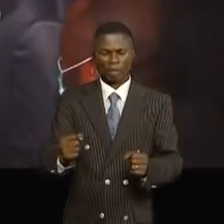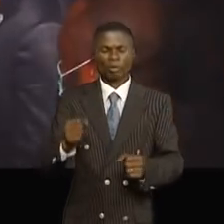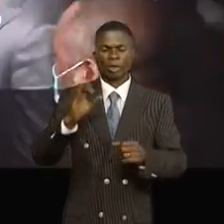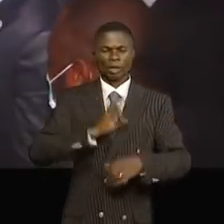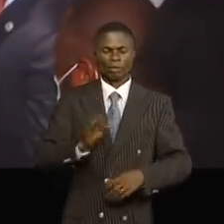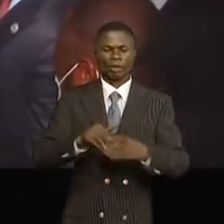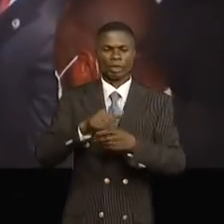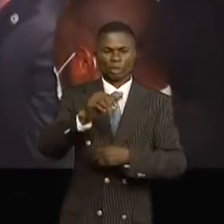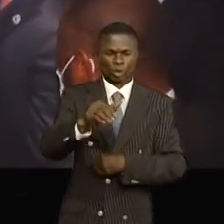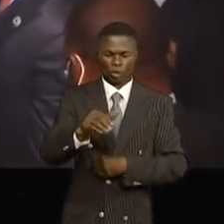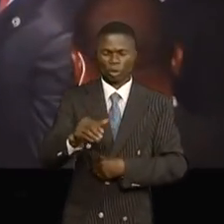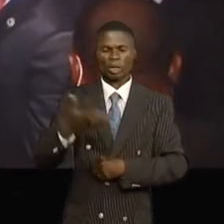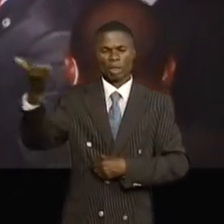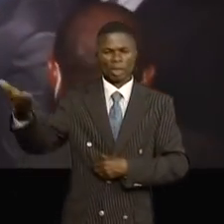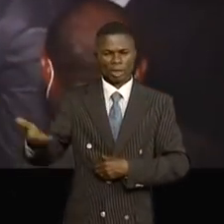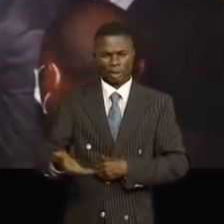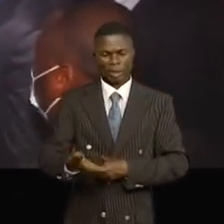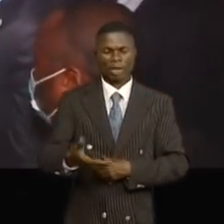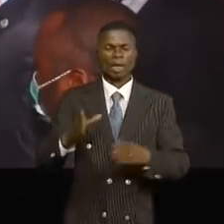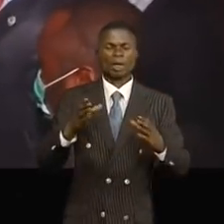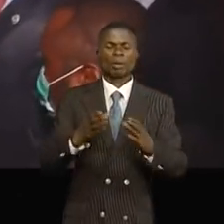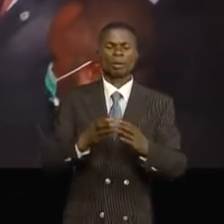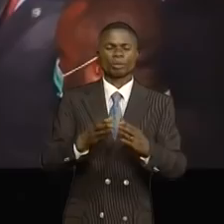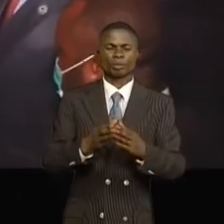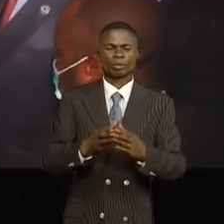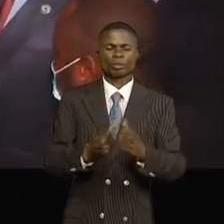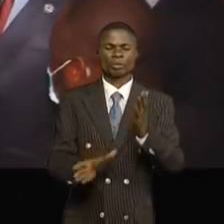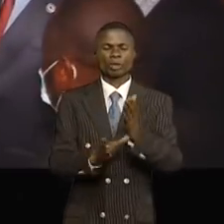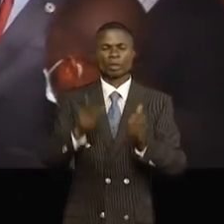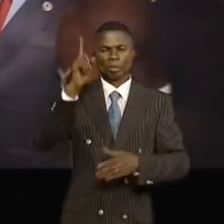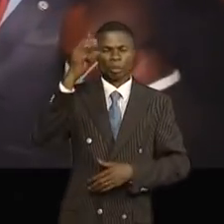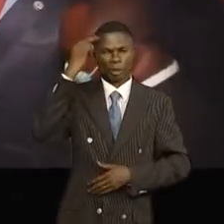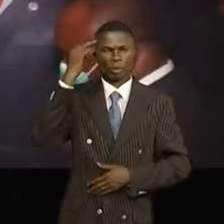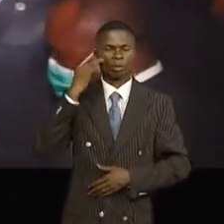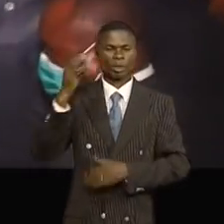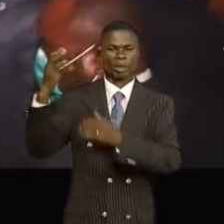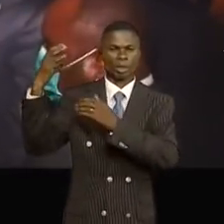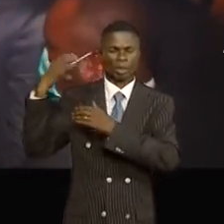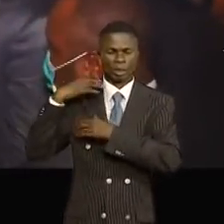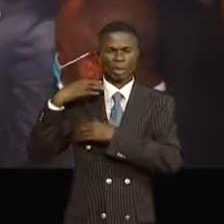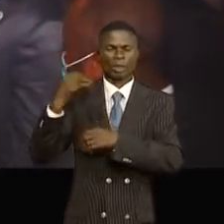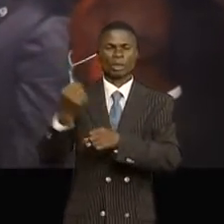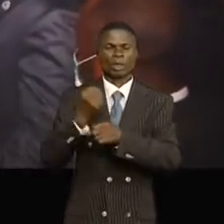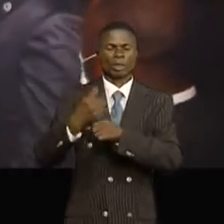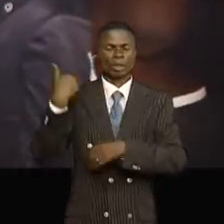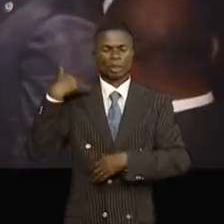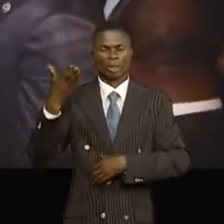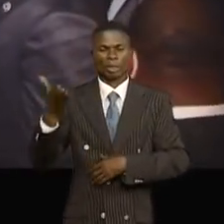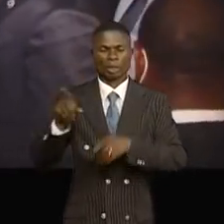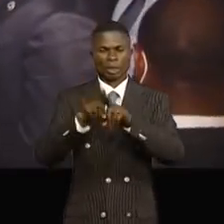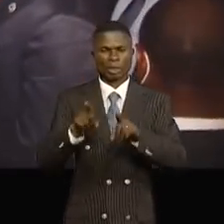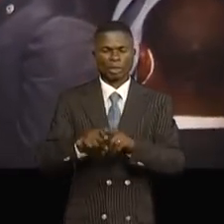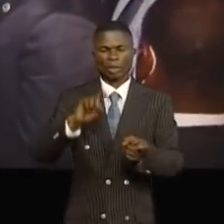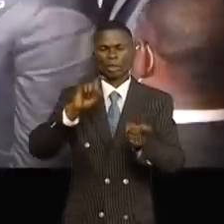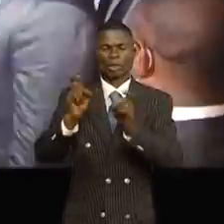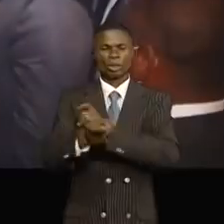Le chef de l'état a été accueilli à son arrivée par le vice-premier ministre en charge de la fonction publique, du travail et de la